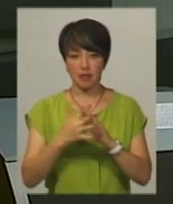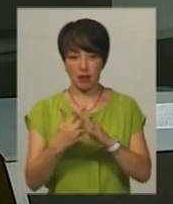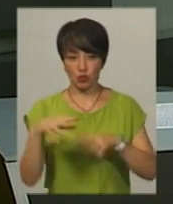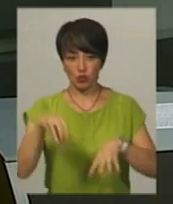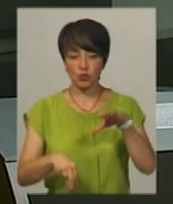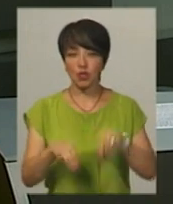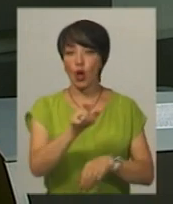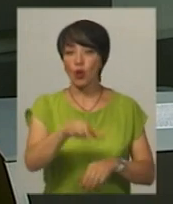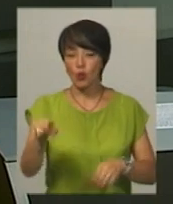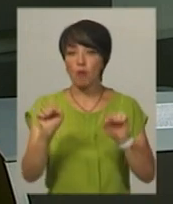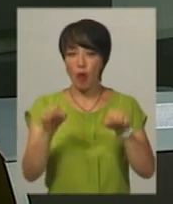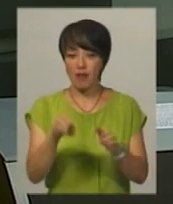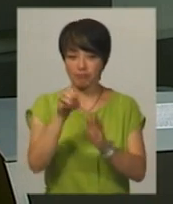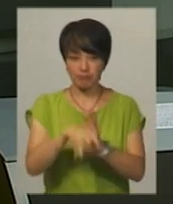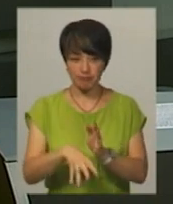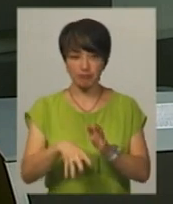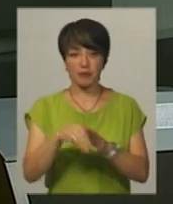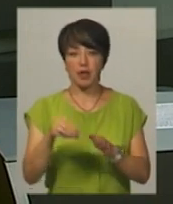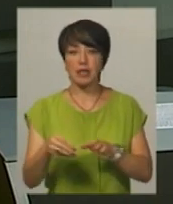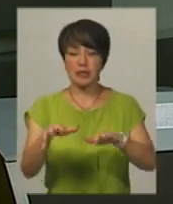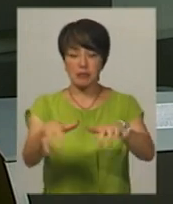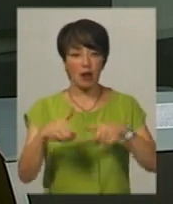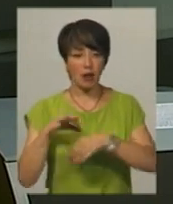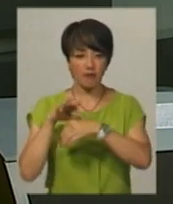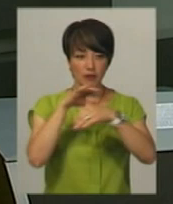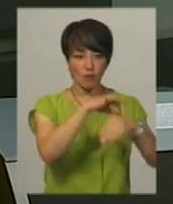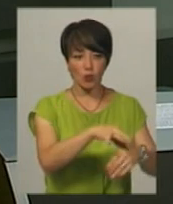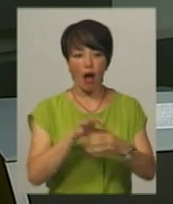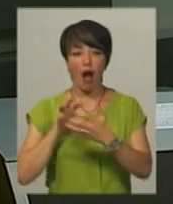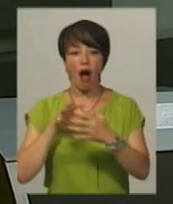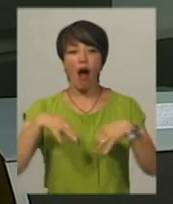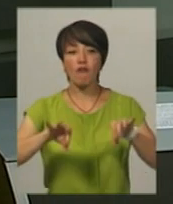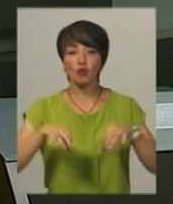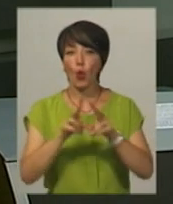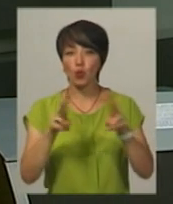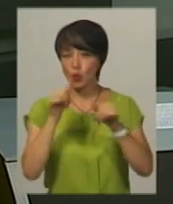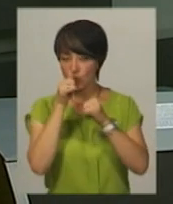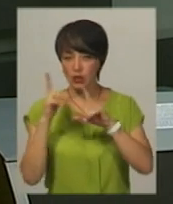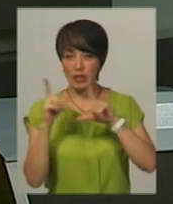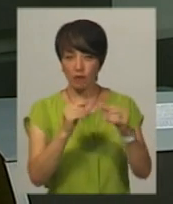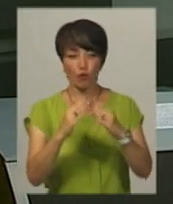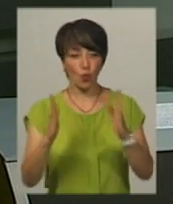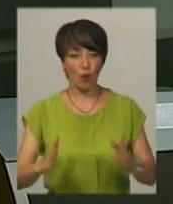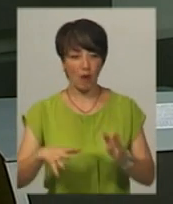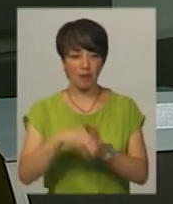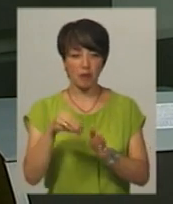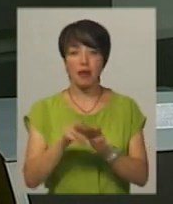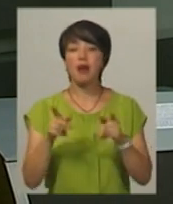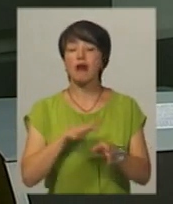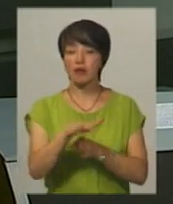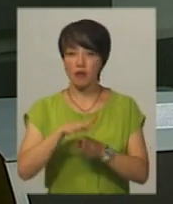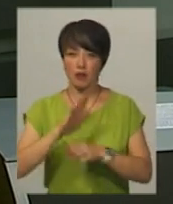Аби виборці могли віддати свій голос, їх забирають та відвозять туди автівкою. А хто не може їхати, голосує вдома. Як це